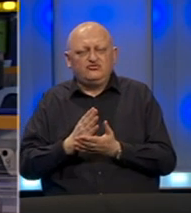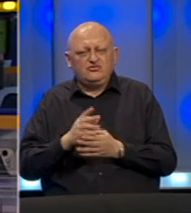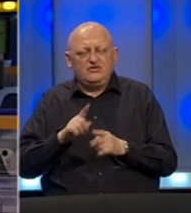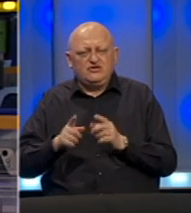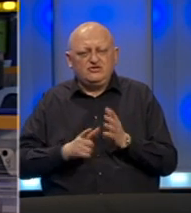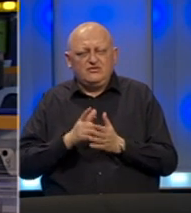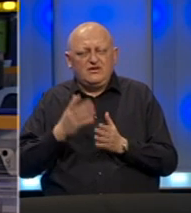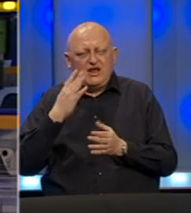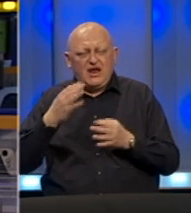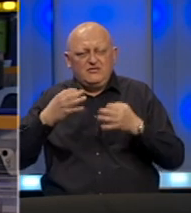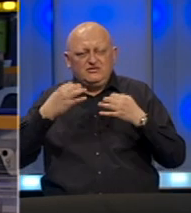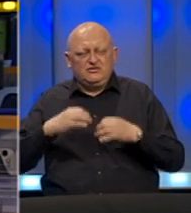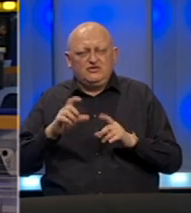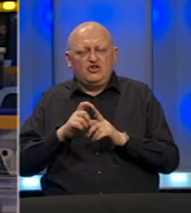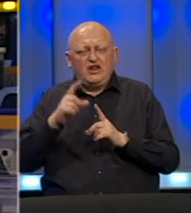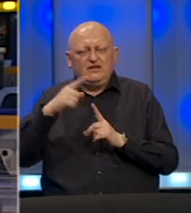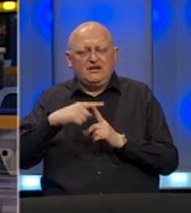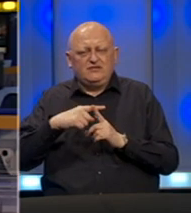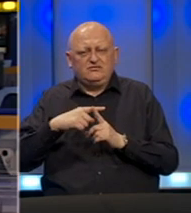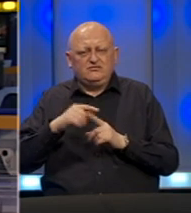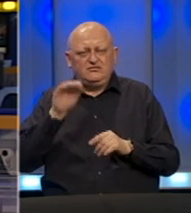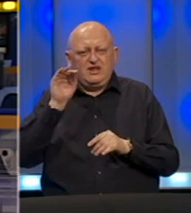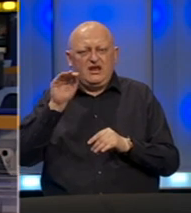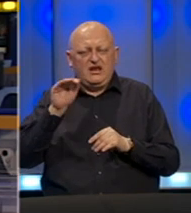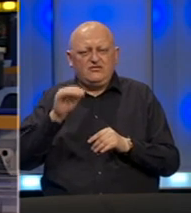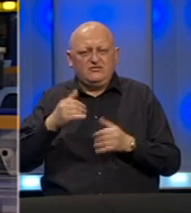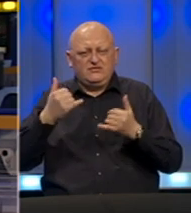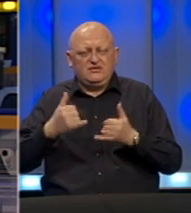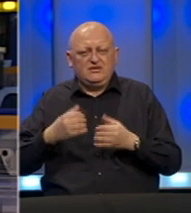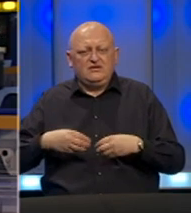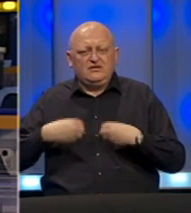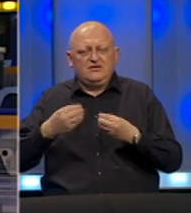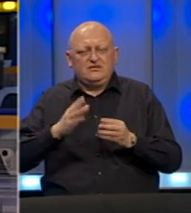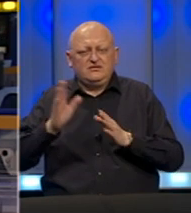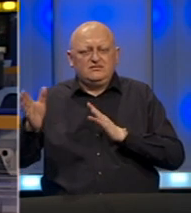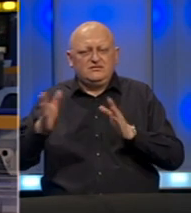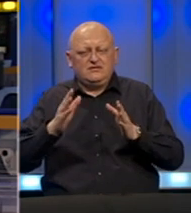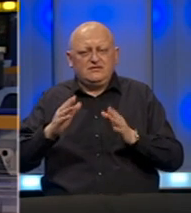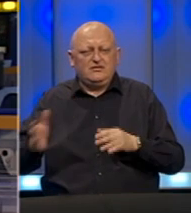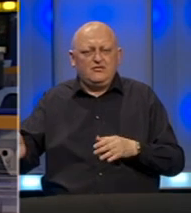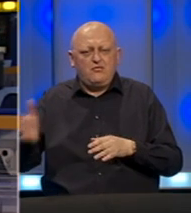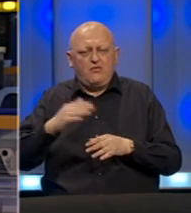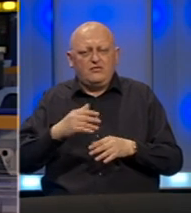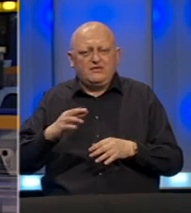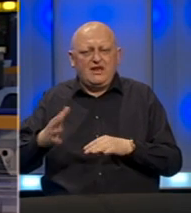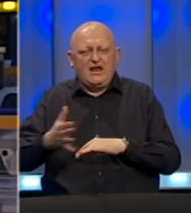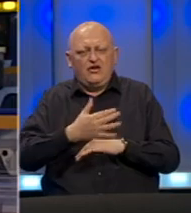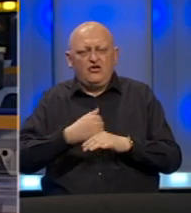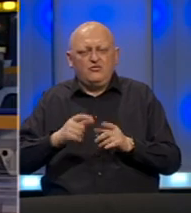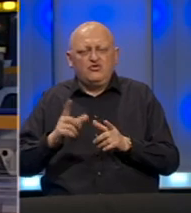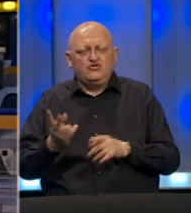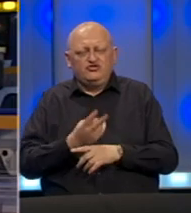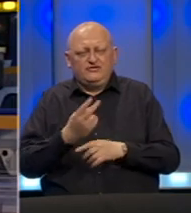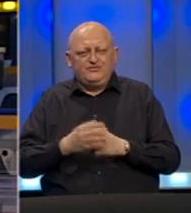U isto vrijeme, američki predsjednik Donald Trump najavio je da će danas iznijeti smjernice za pokretanje ekonomije u zemlji.